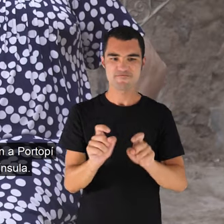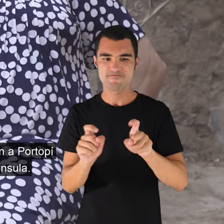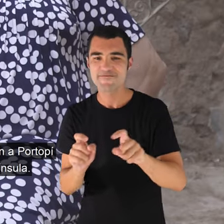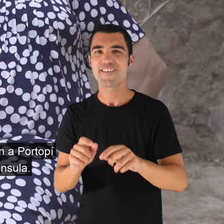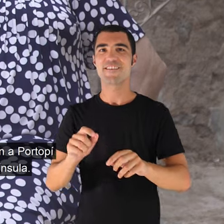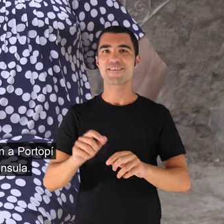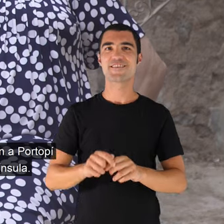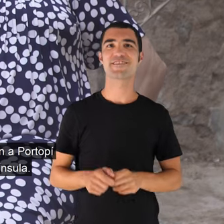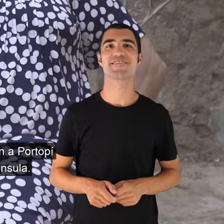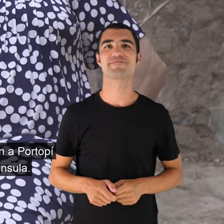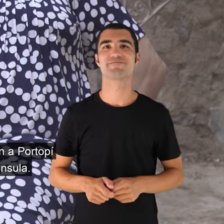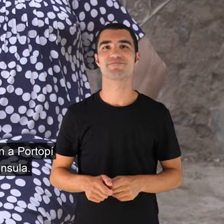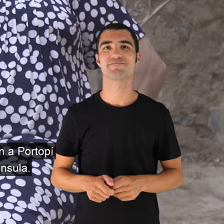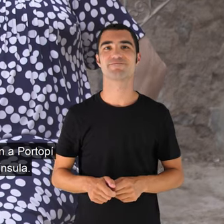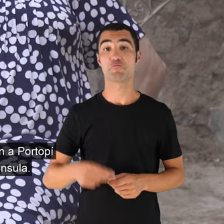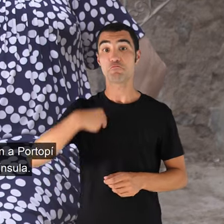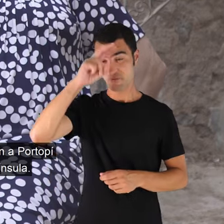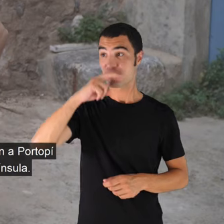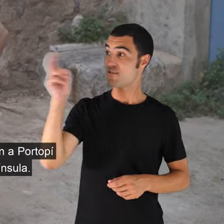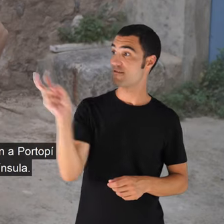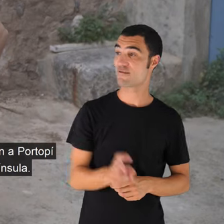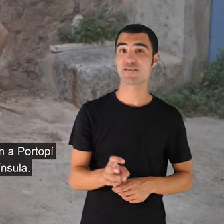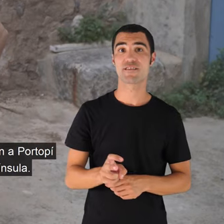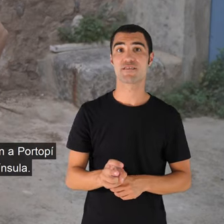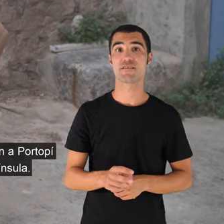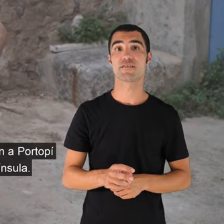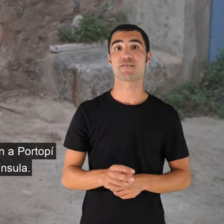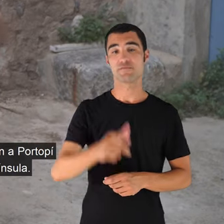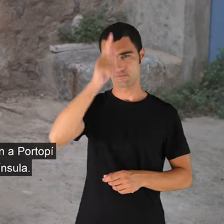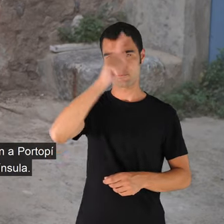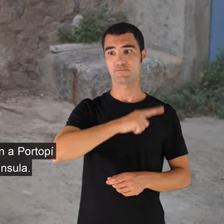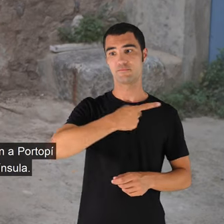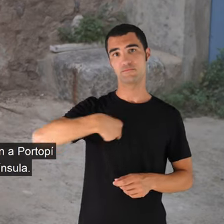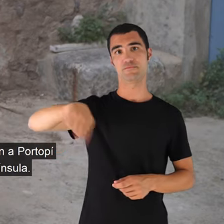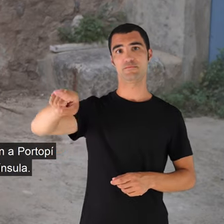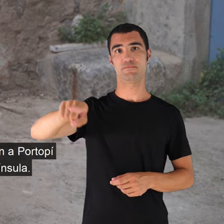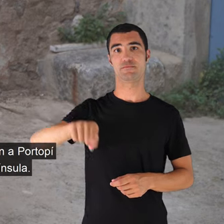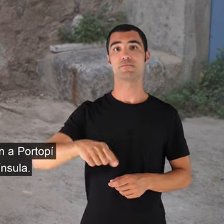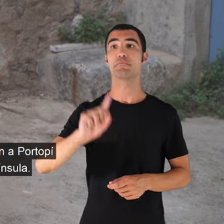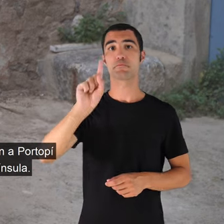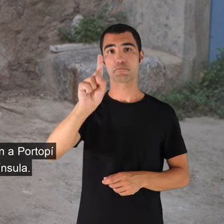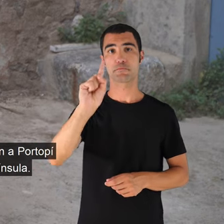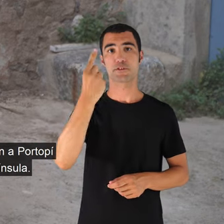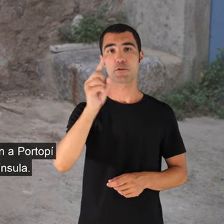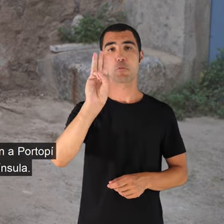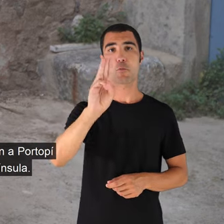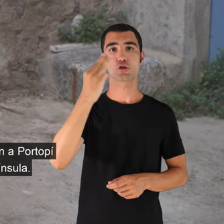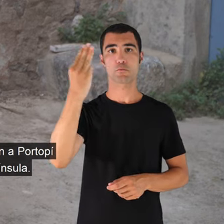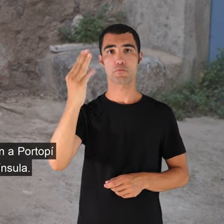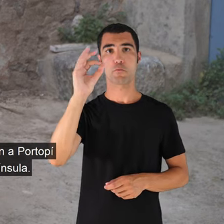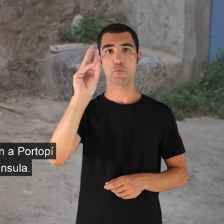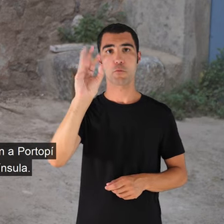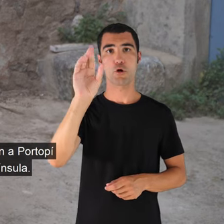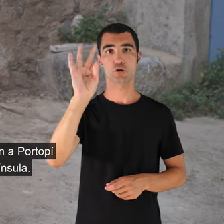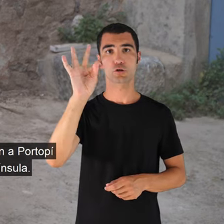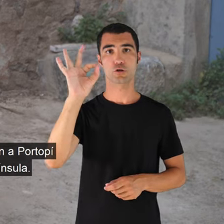pare va venir aquí, destinat amb el Miranda. Va anar a Portopí. El destinaran a Portopí, amb l